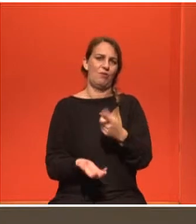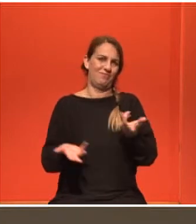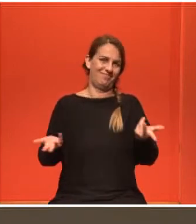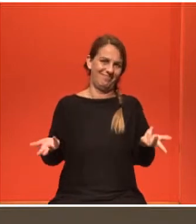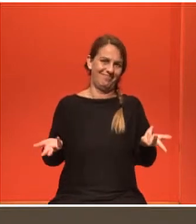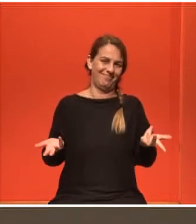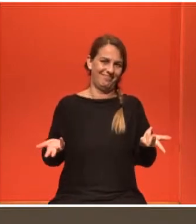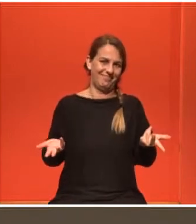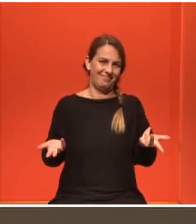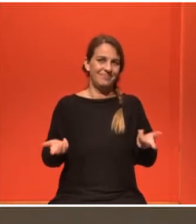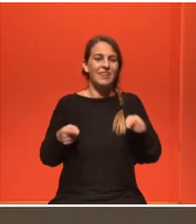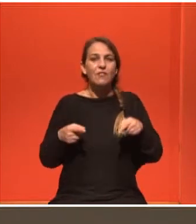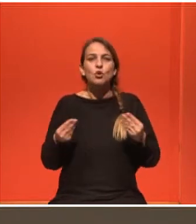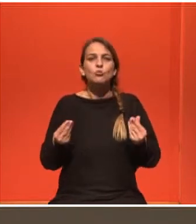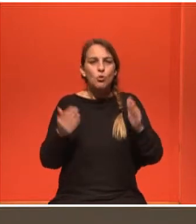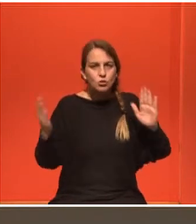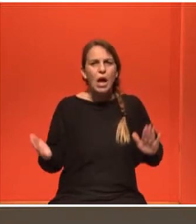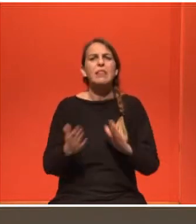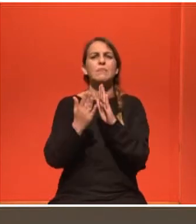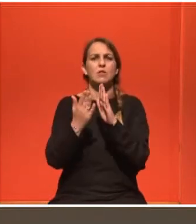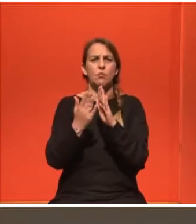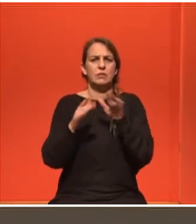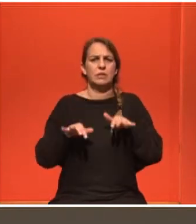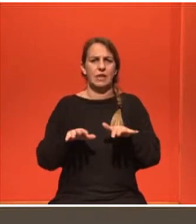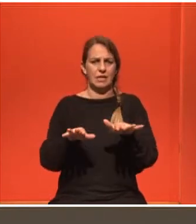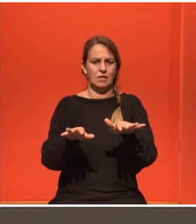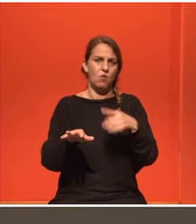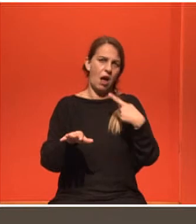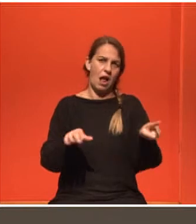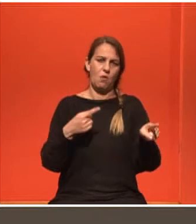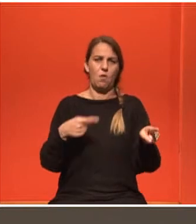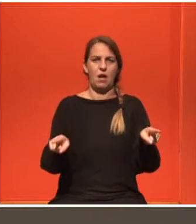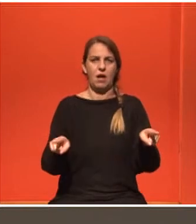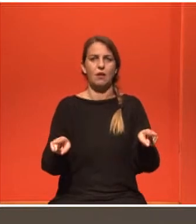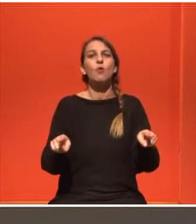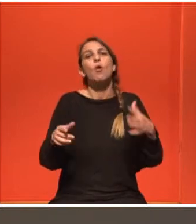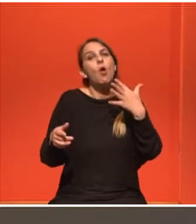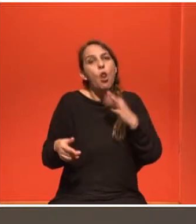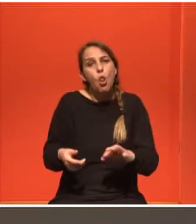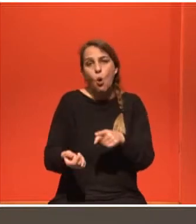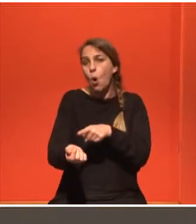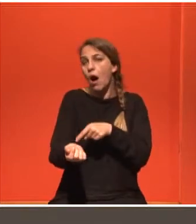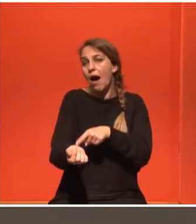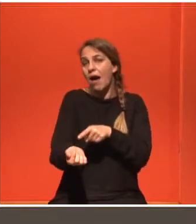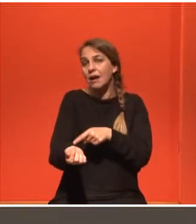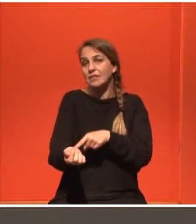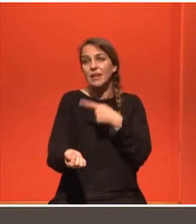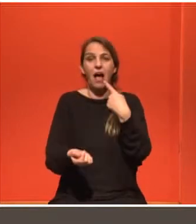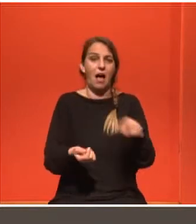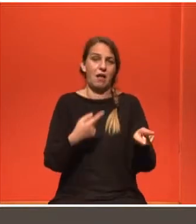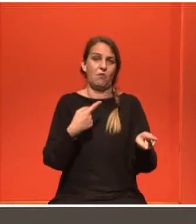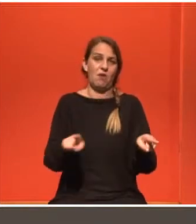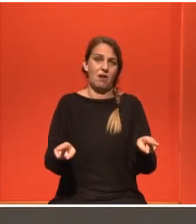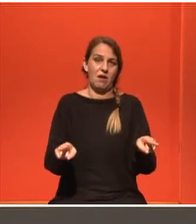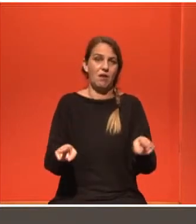προσδιορίζεται η αντιμετώπιση και η αναμέτρηση, ο τρόπος που θα γίνει μέσα από το χαρακτήρα του καθενός και μέσα από όλα αυτά που έχουν